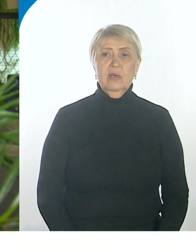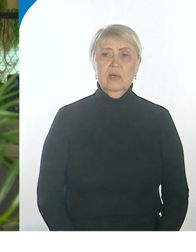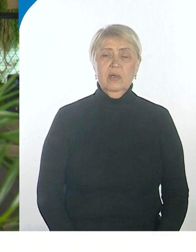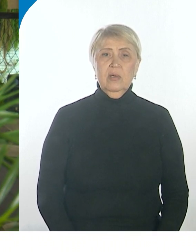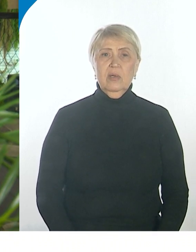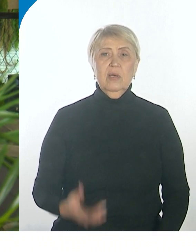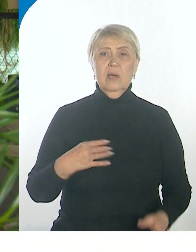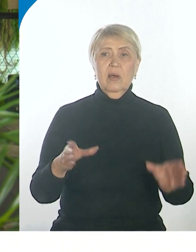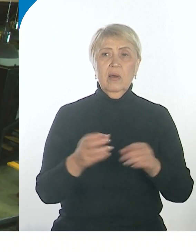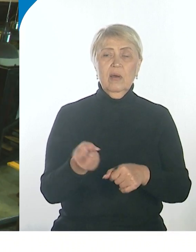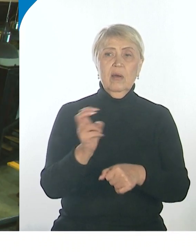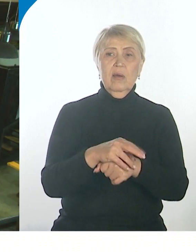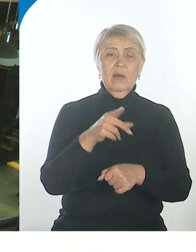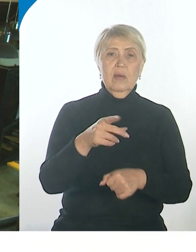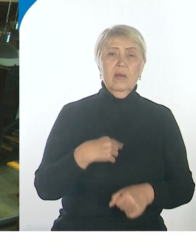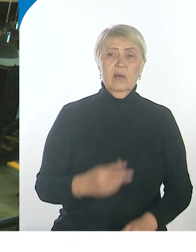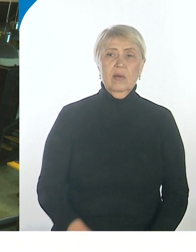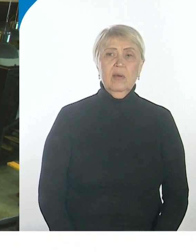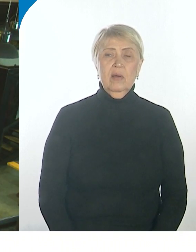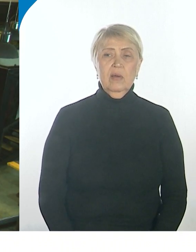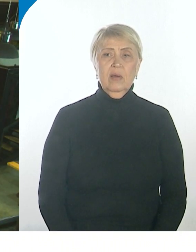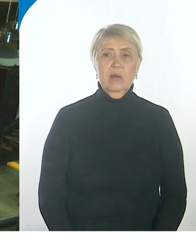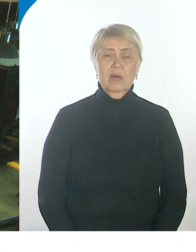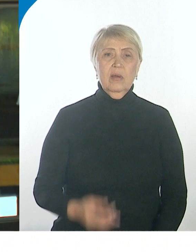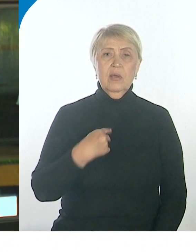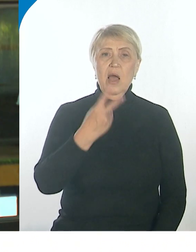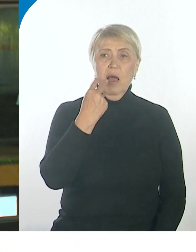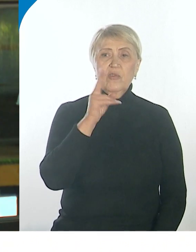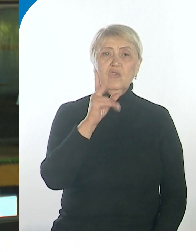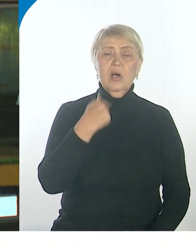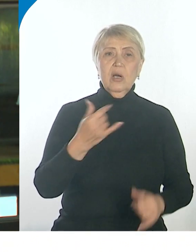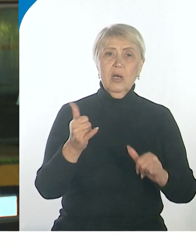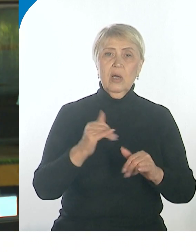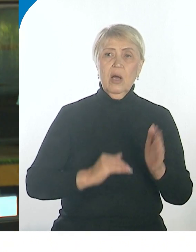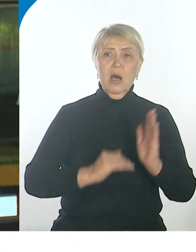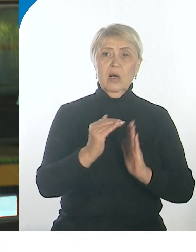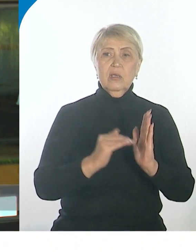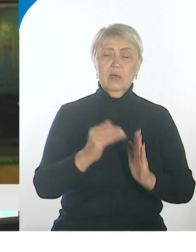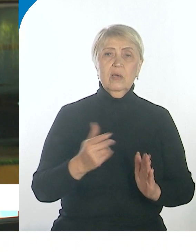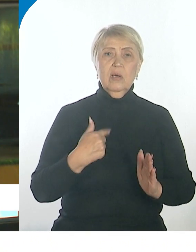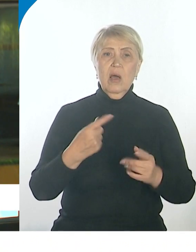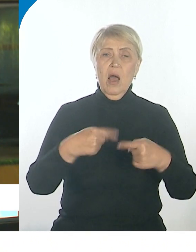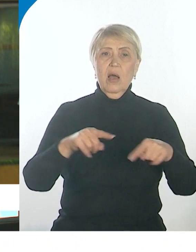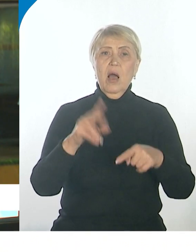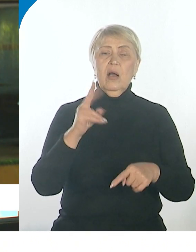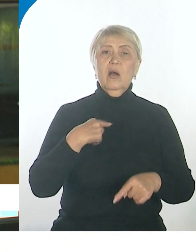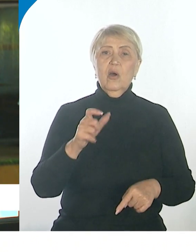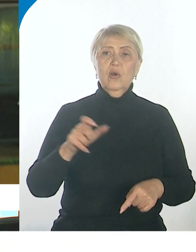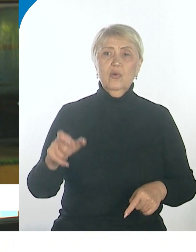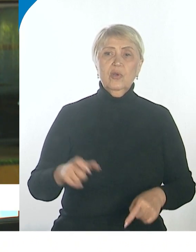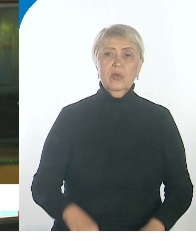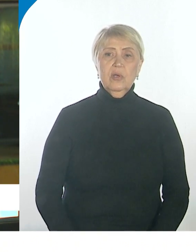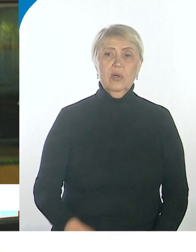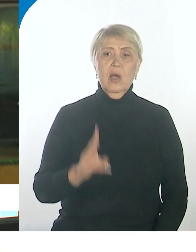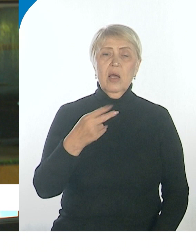Работают они вместе уже полгода. Я вижу, как растет и моя аудитория, как люди обо больше узнают, как о